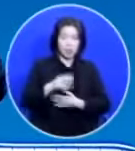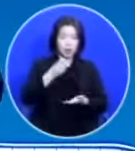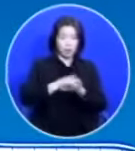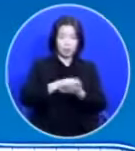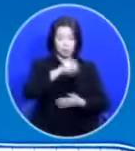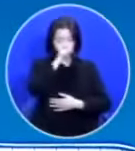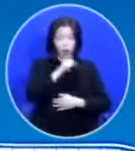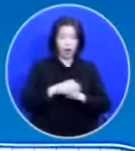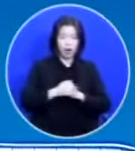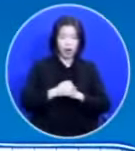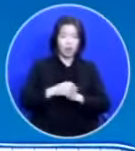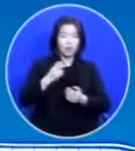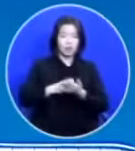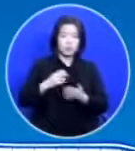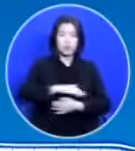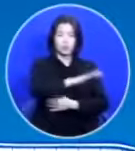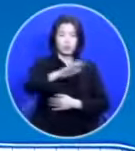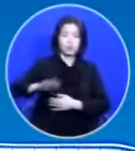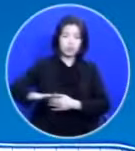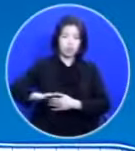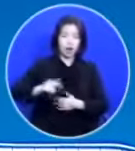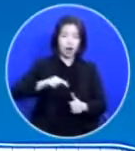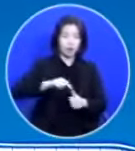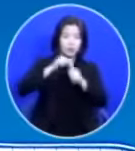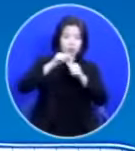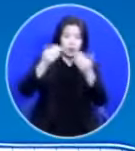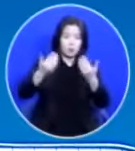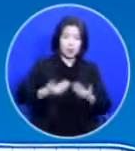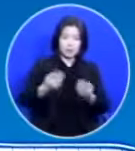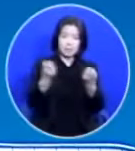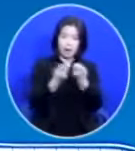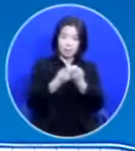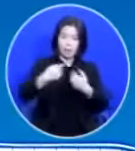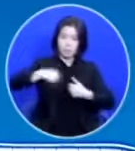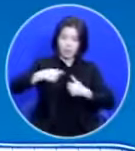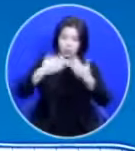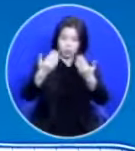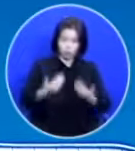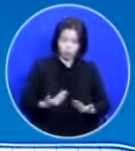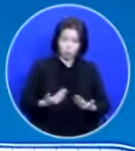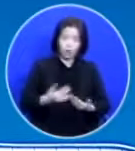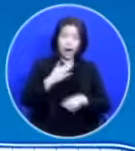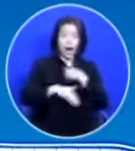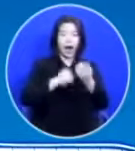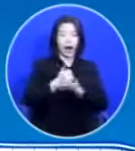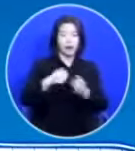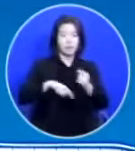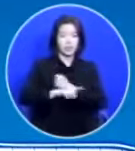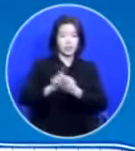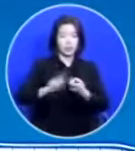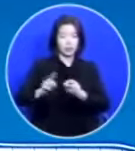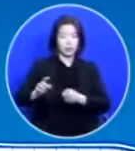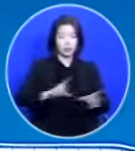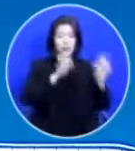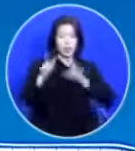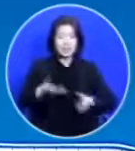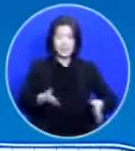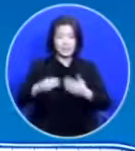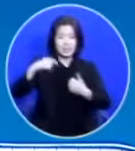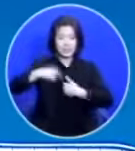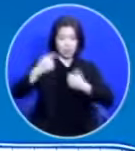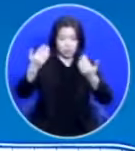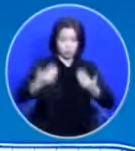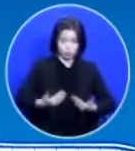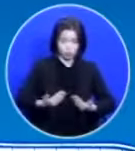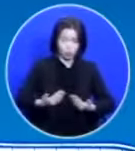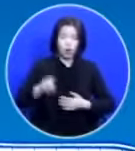우리가 구원을 받는 방법을 가르쳐주고 하나님의 뜻대로 사는 길을 가르쳐주고 하나님이